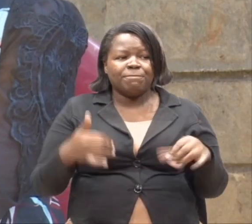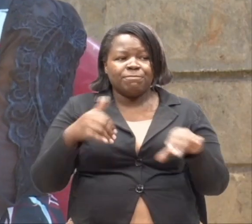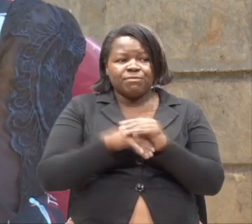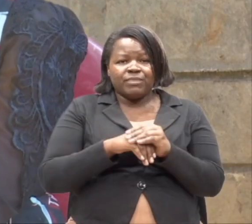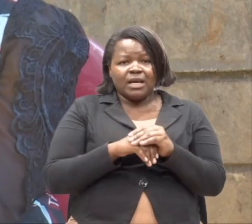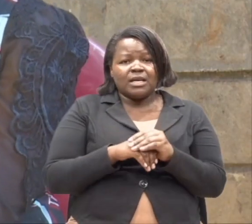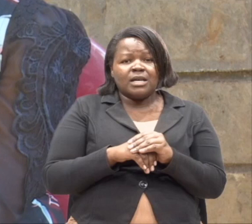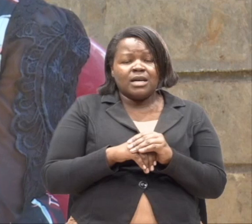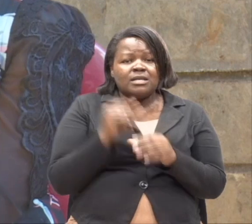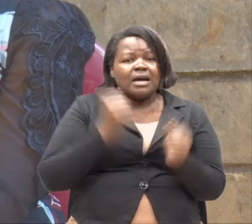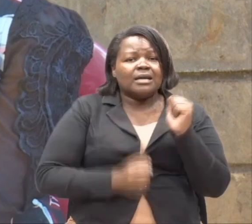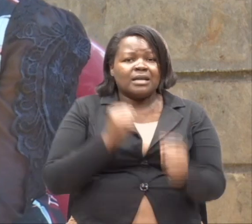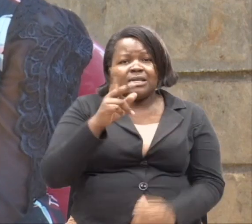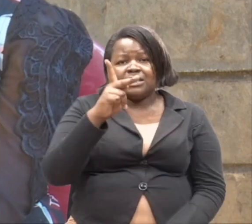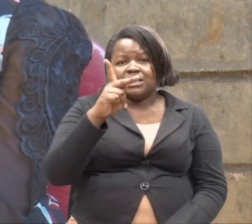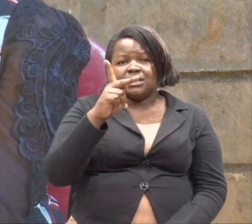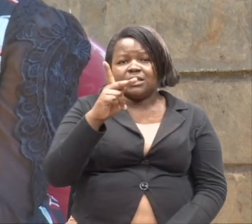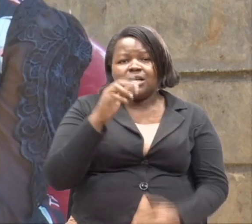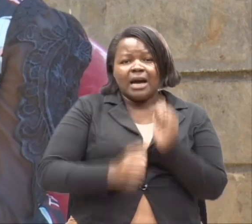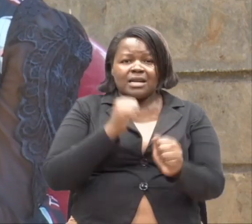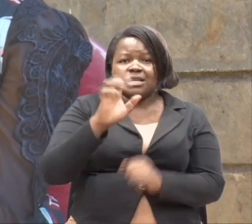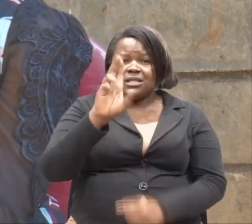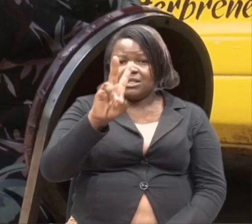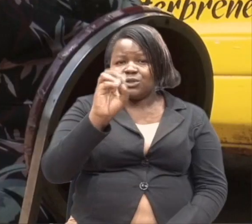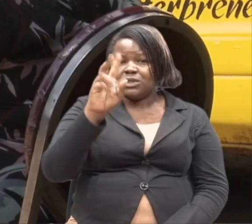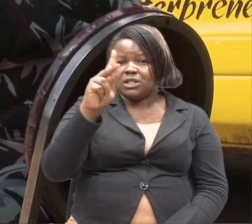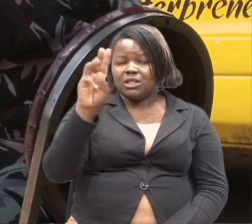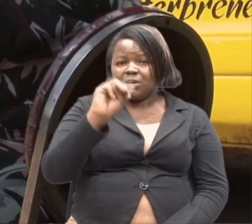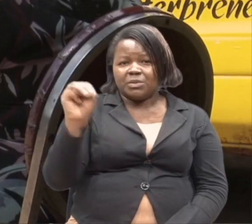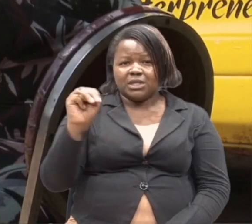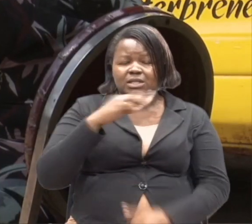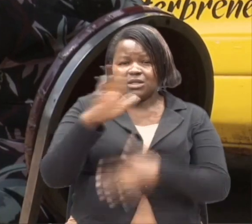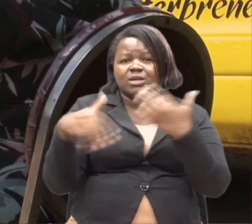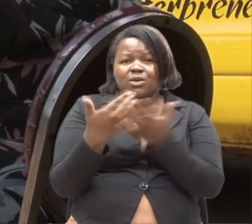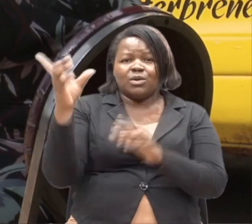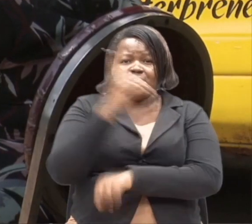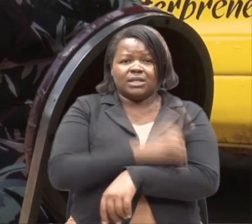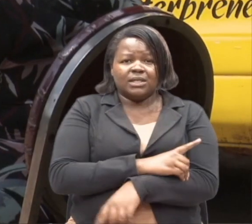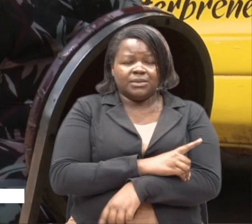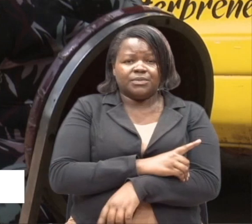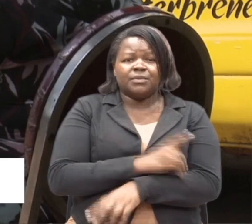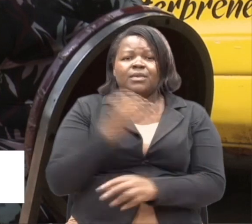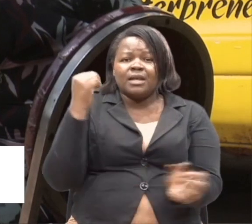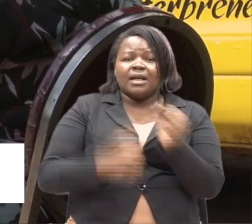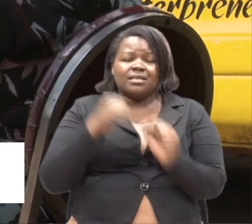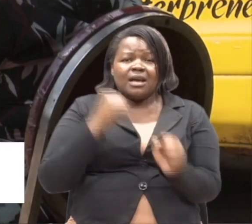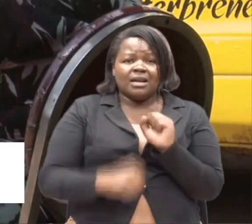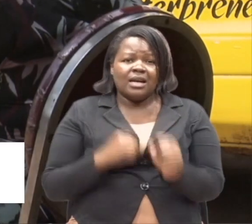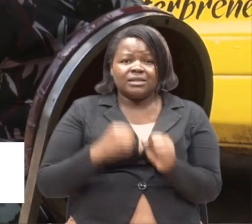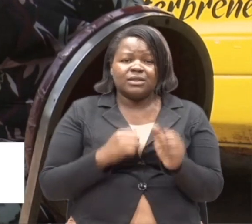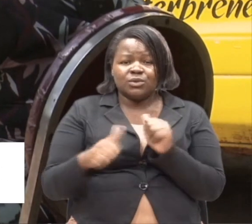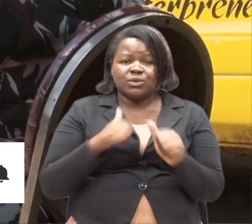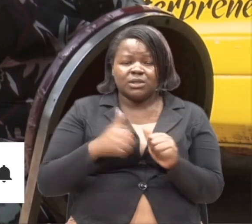kwa kila si. Unachukua mga dandu. Munda ambayo ni nachukua kwa kilometer 21. Mbiyo ya mwisho ni